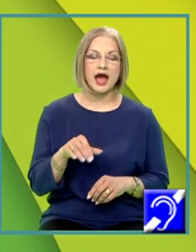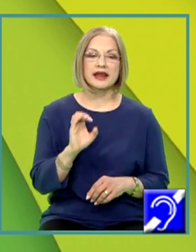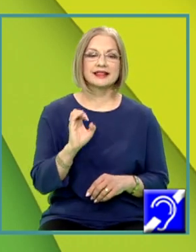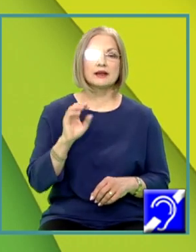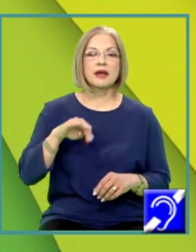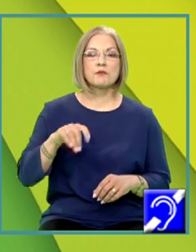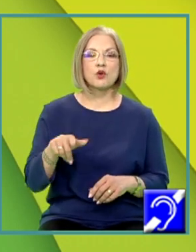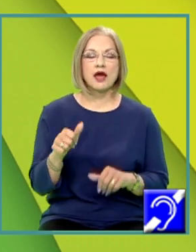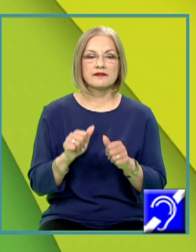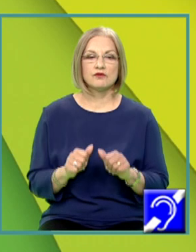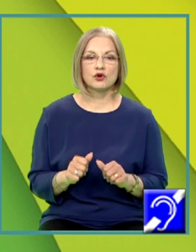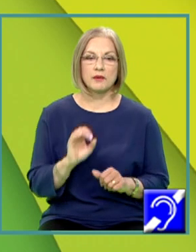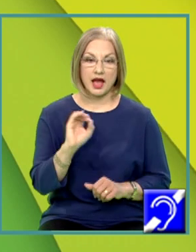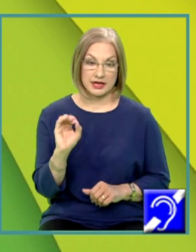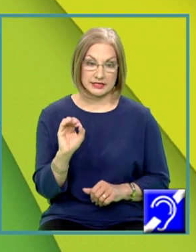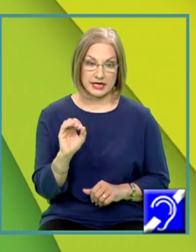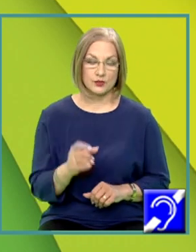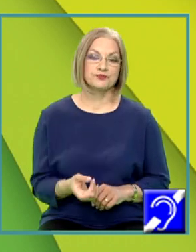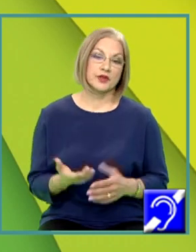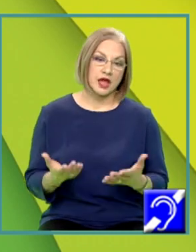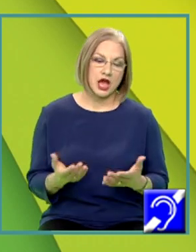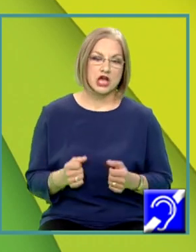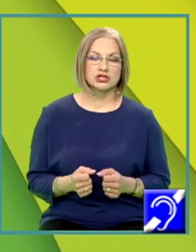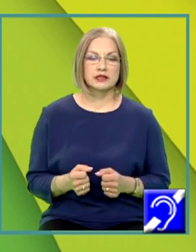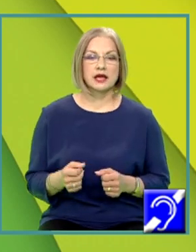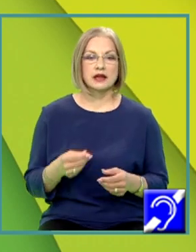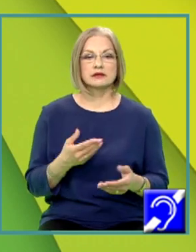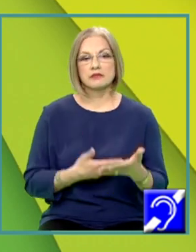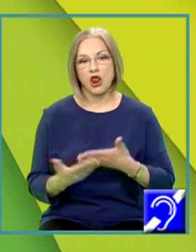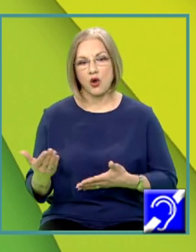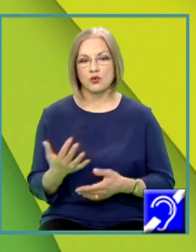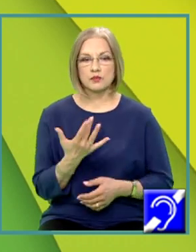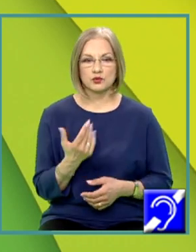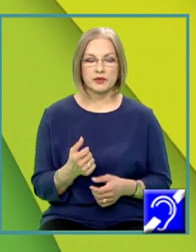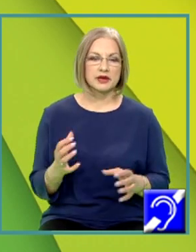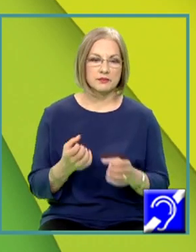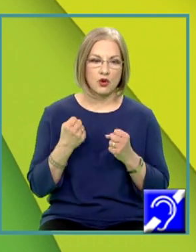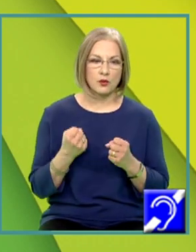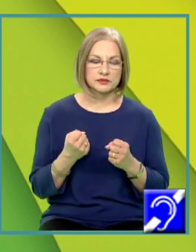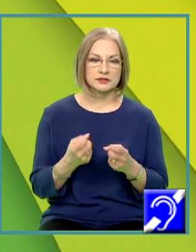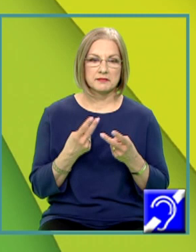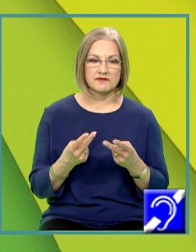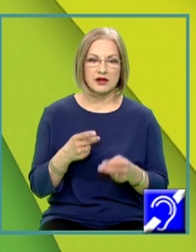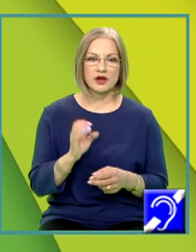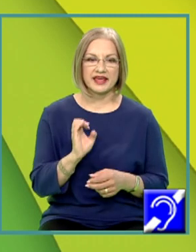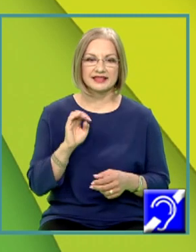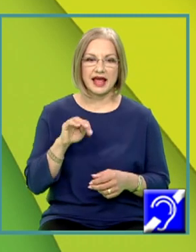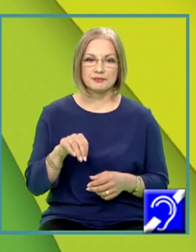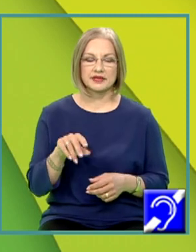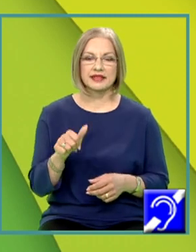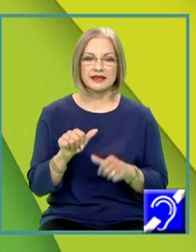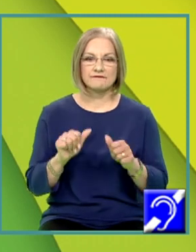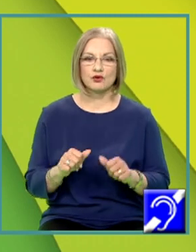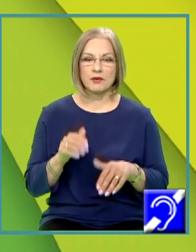molară de formare 0, așadar înlocuind numeric obținem valoarea entalpiei de